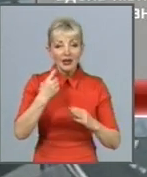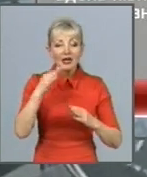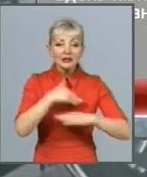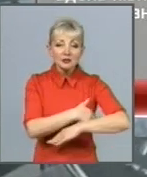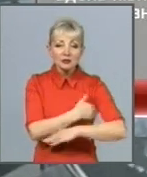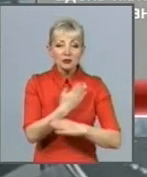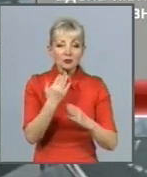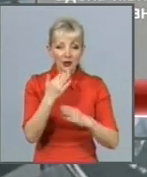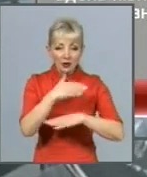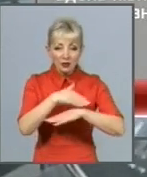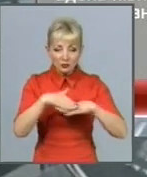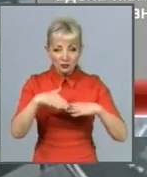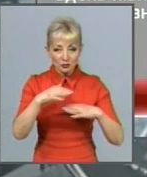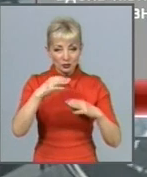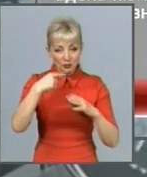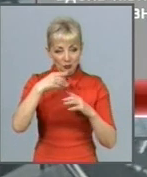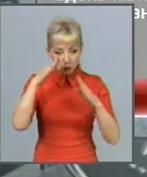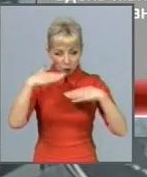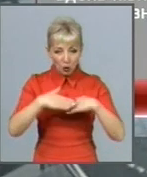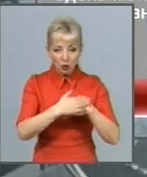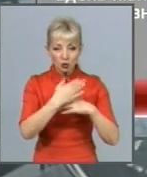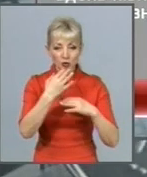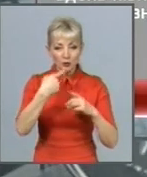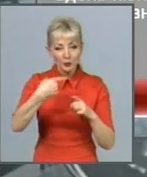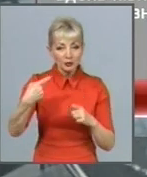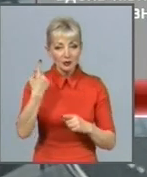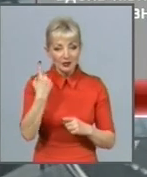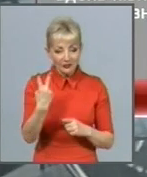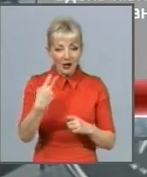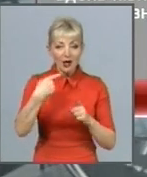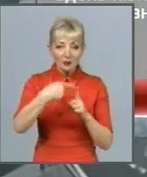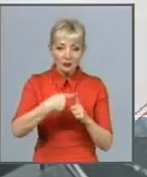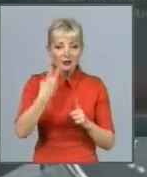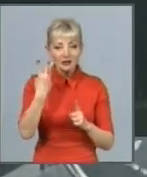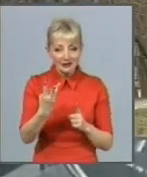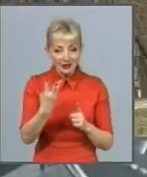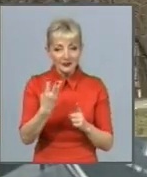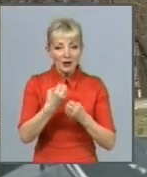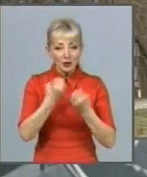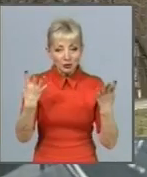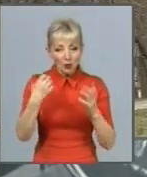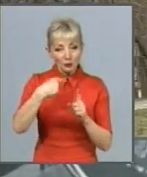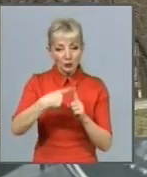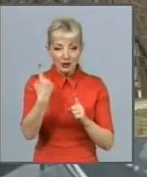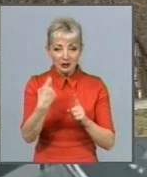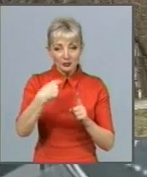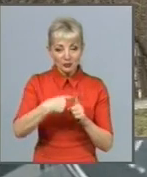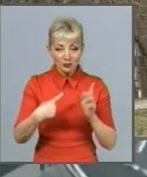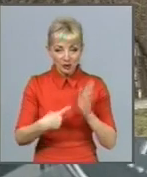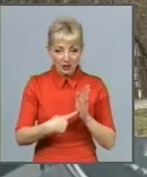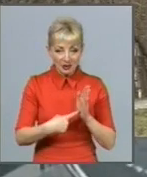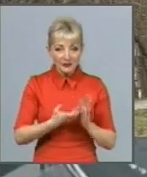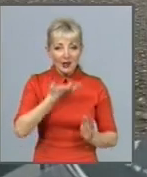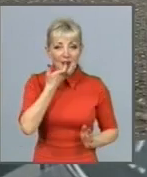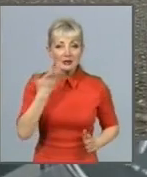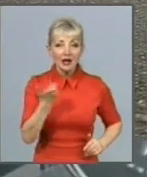від 2 градусів морозу до 3 градусів тепла. Вдень 1-6 тепла. Потепління харків'янам слід